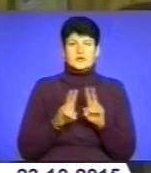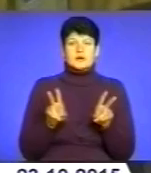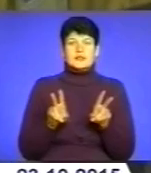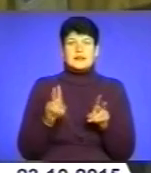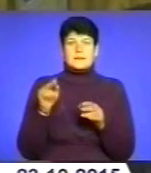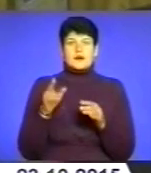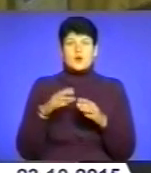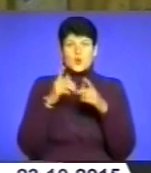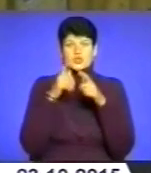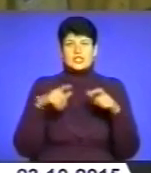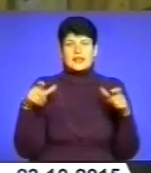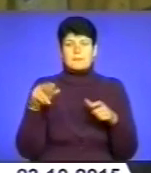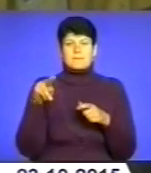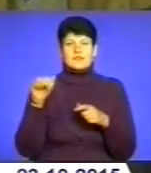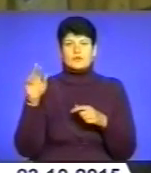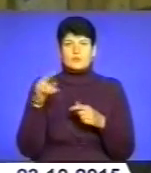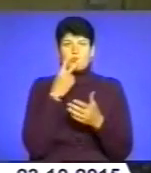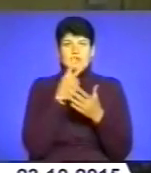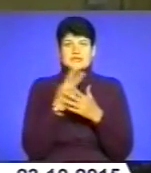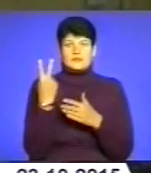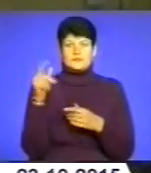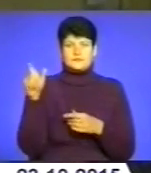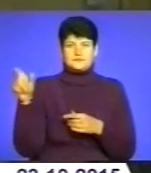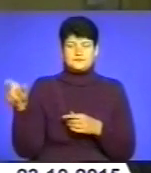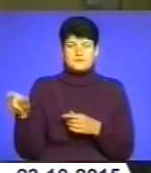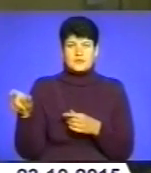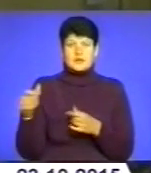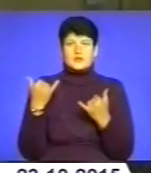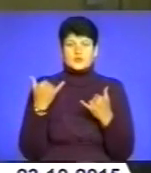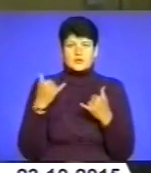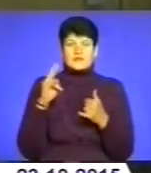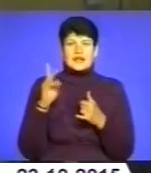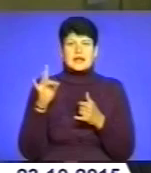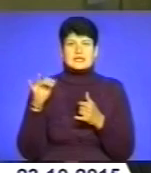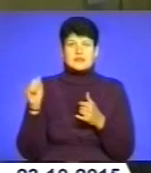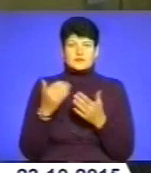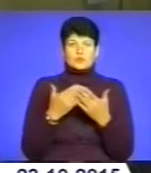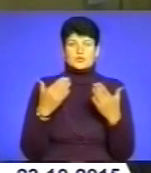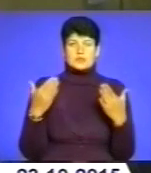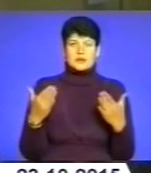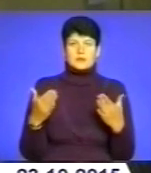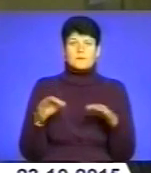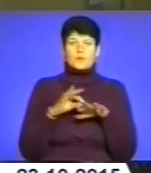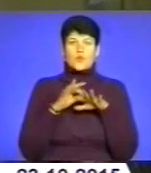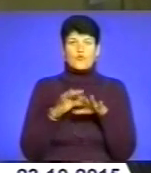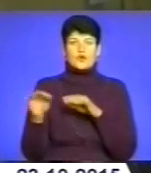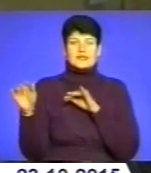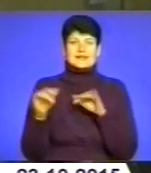Волочищені показати ці два портрети. Сьогодні на Кризнавчий музей проводить захід